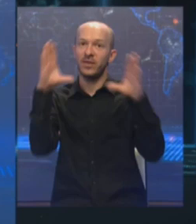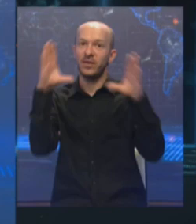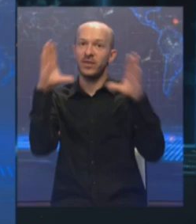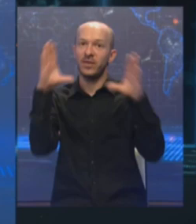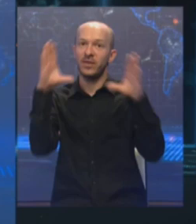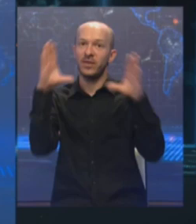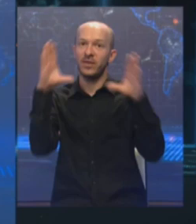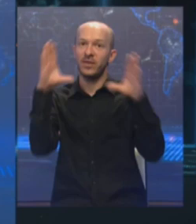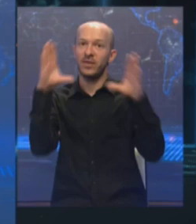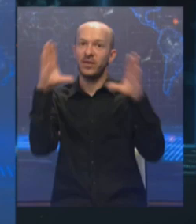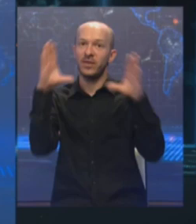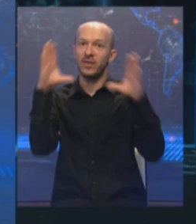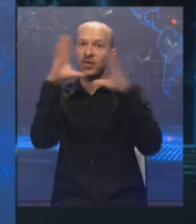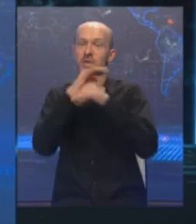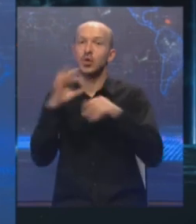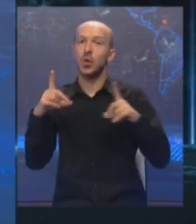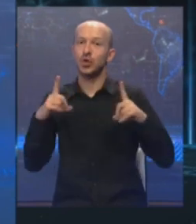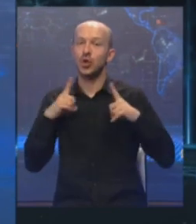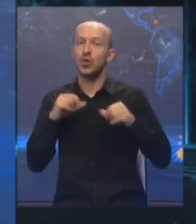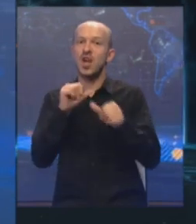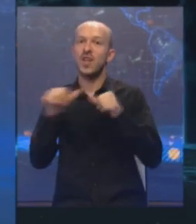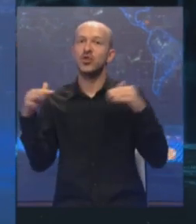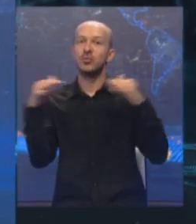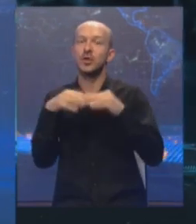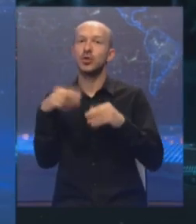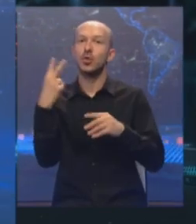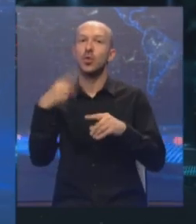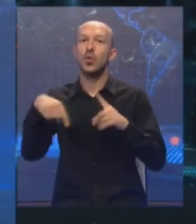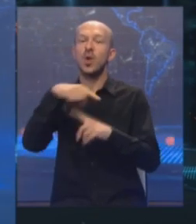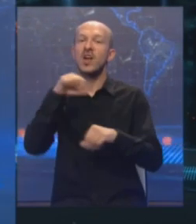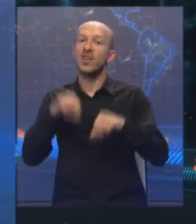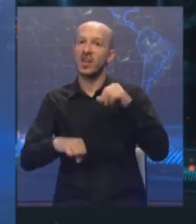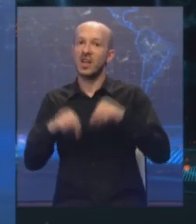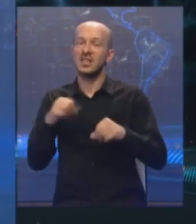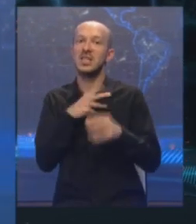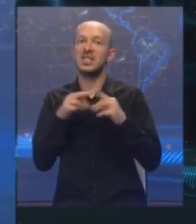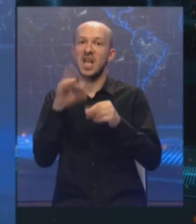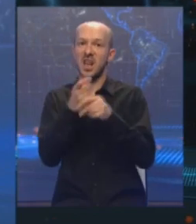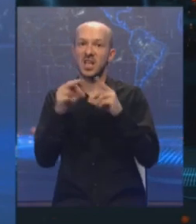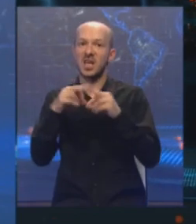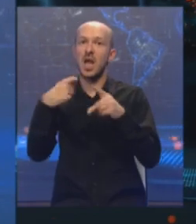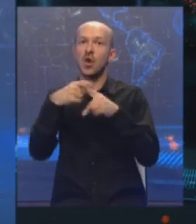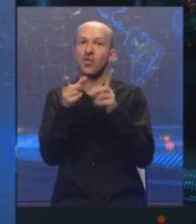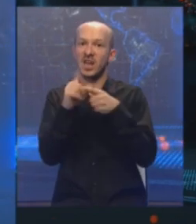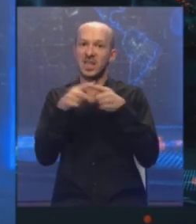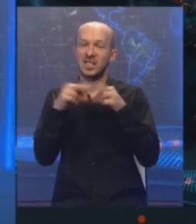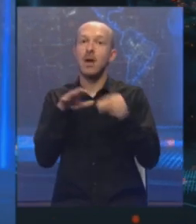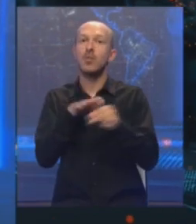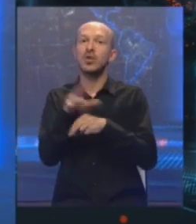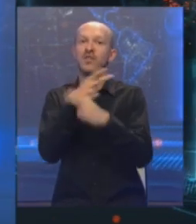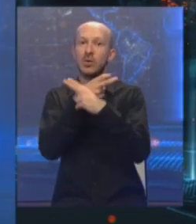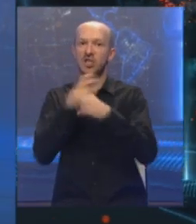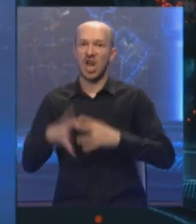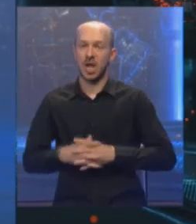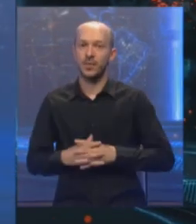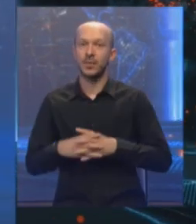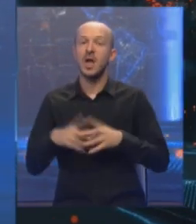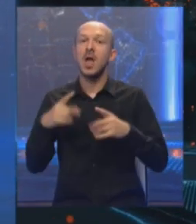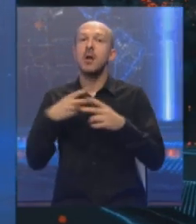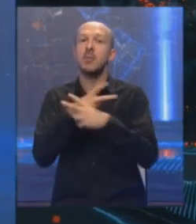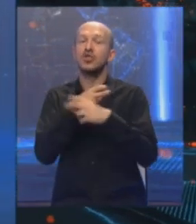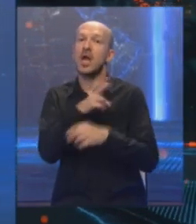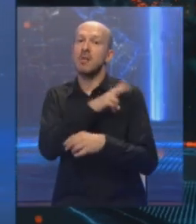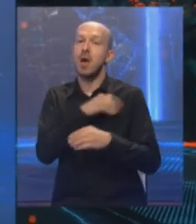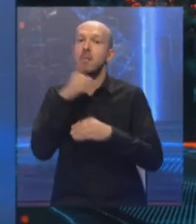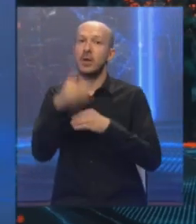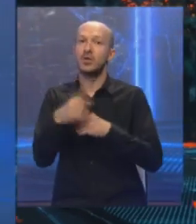Futbalere Borca večeras očekuje revanš meč drugog kola kvalifikacija za Ligu konferencija protiv Austrije. Tim iz Beča